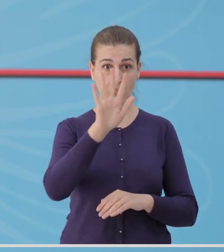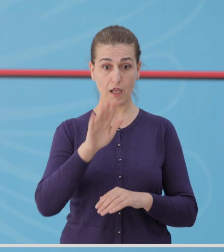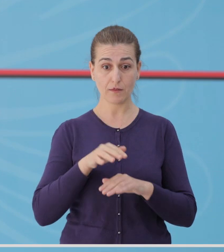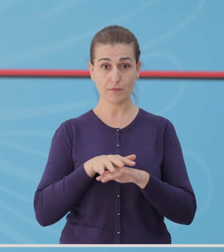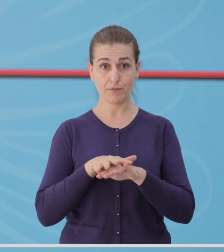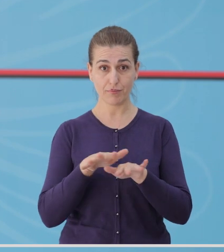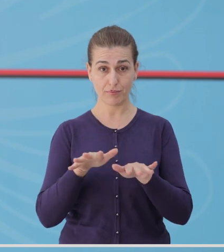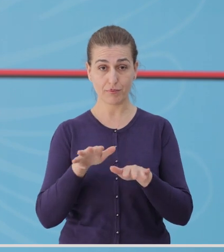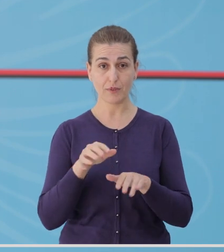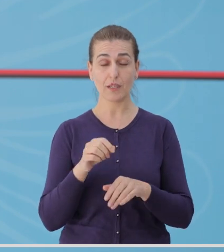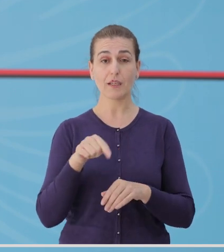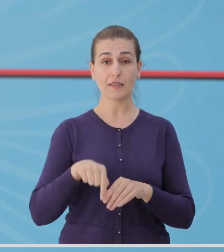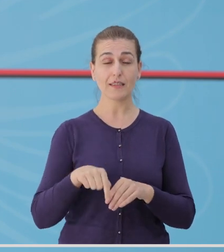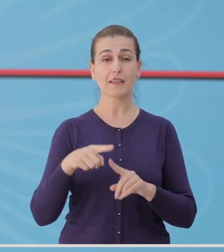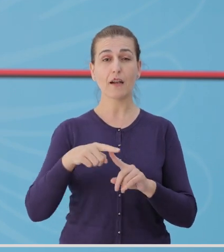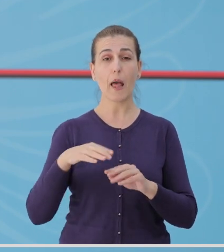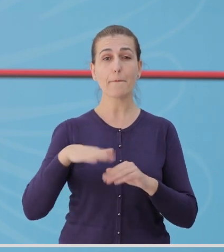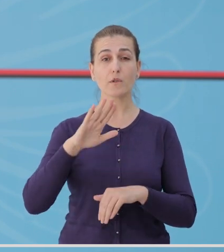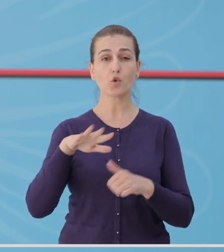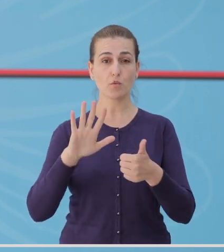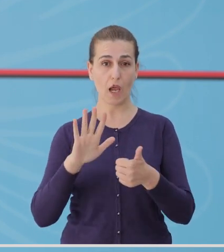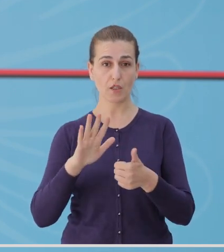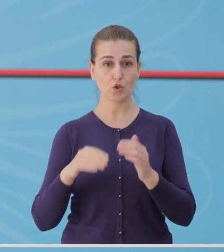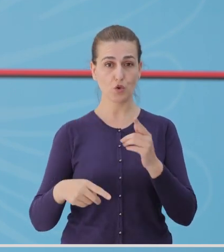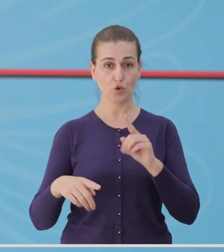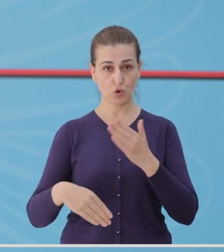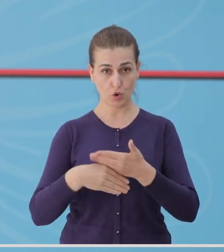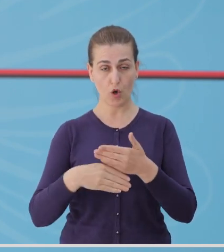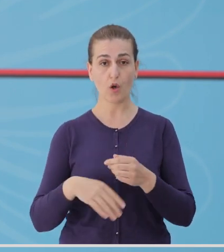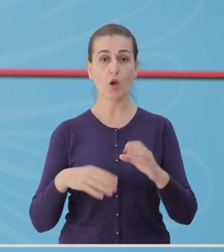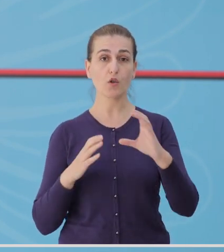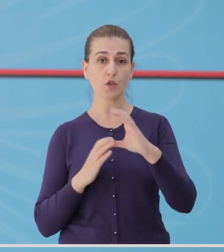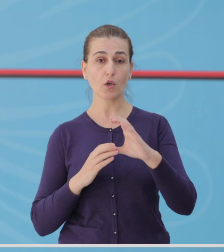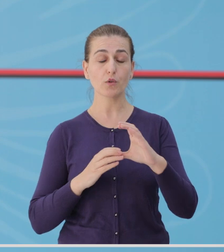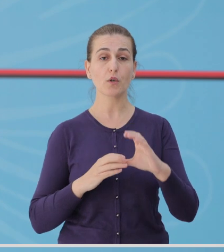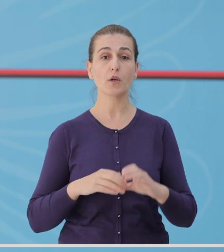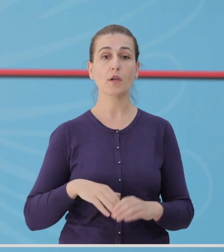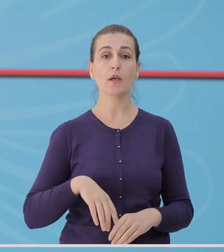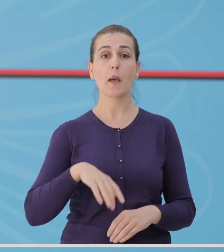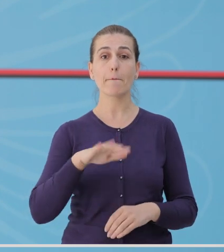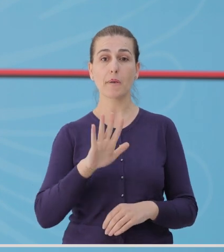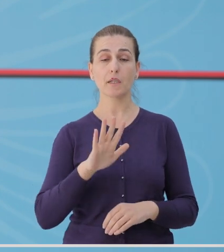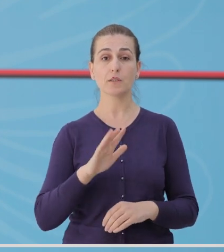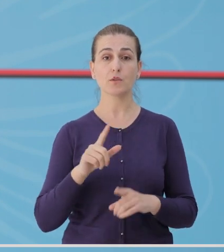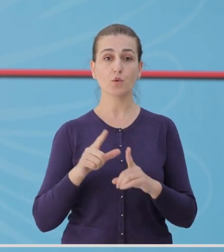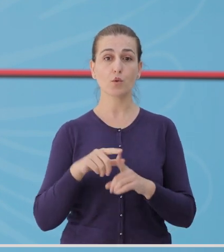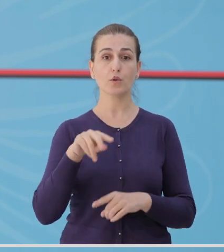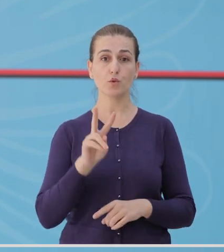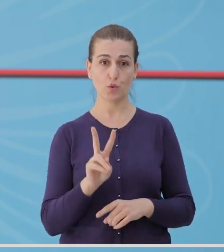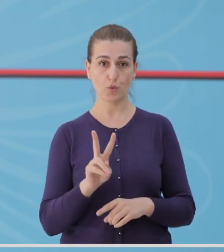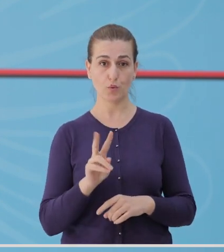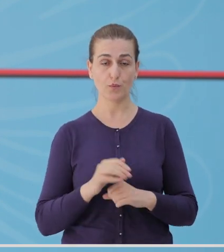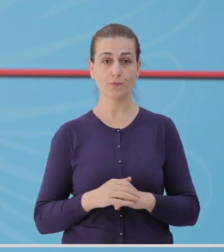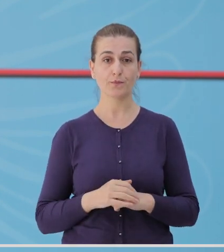-19, zjerohet në tiran me 6 raste, shkodër 5 raste dhe durës me 2 raste.